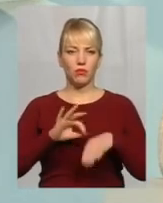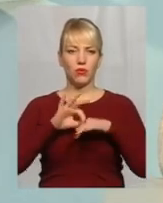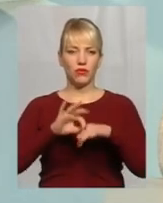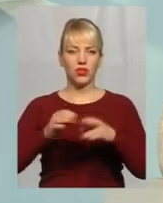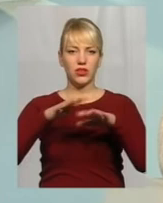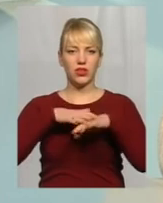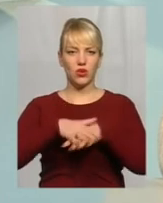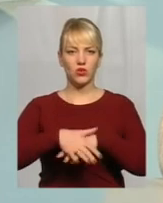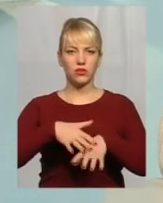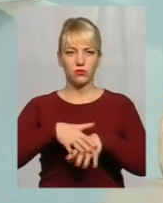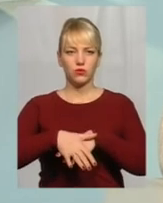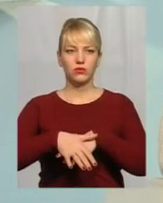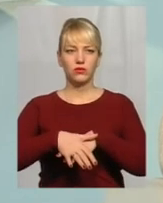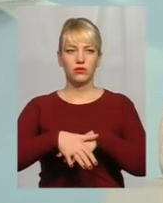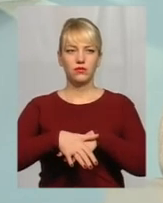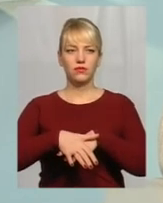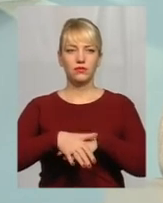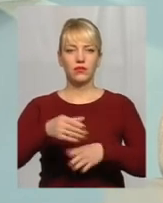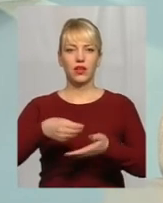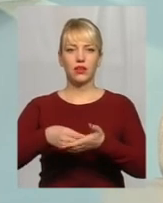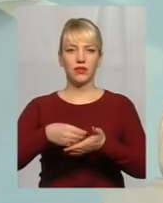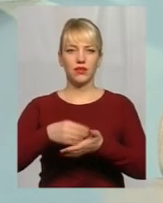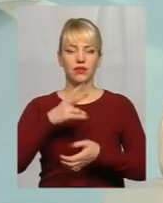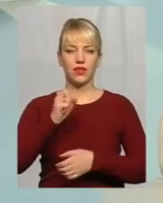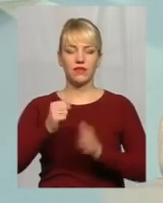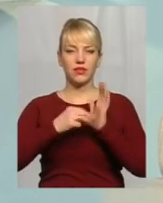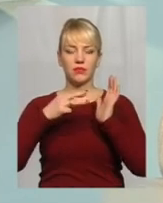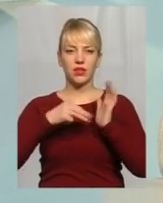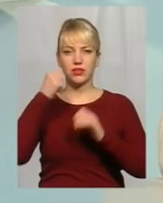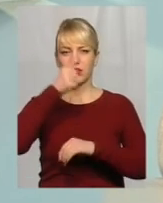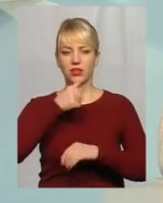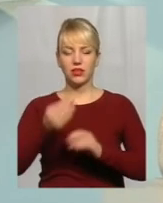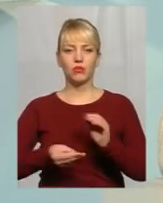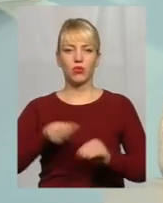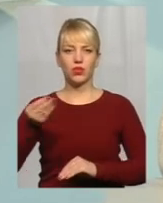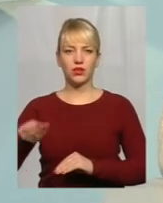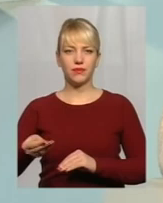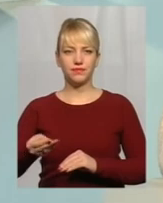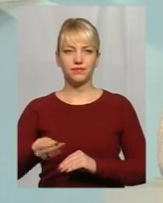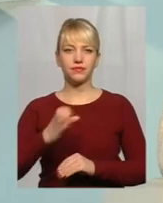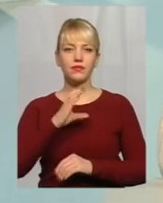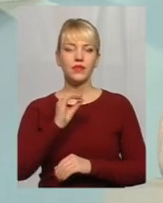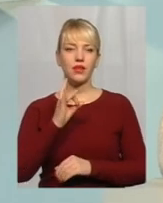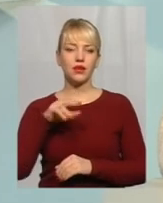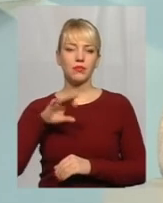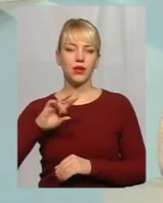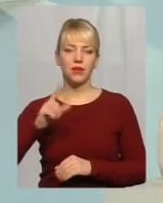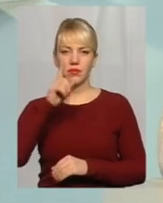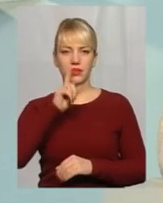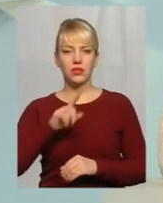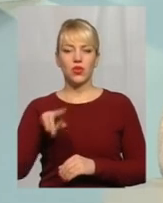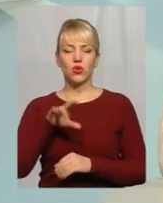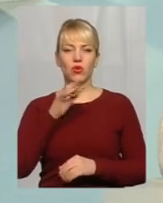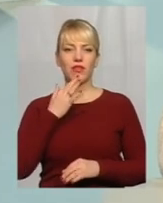розрахунок тарифів на 2018 рік і поданий в серпні місяці до Національної